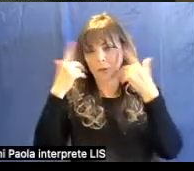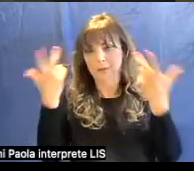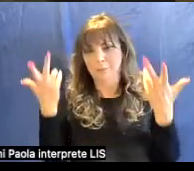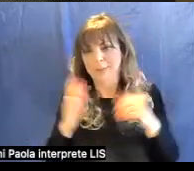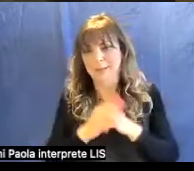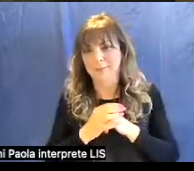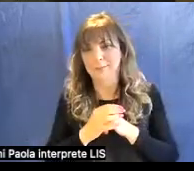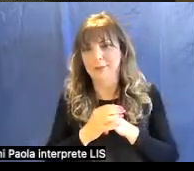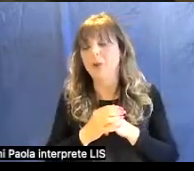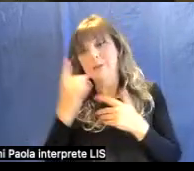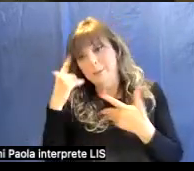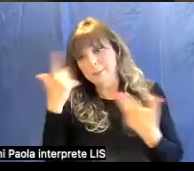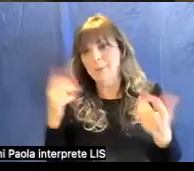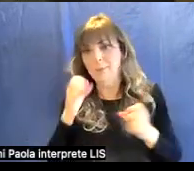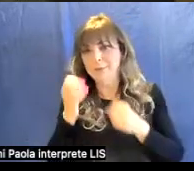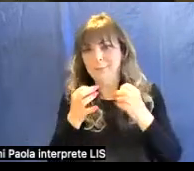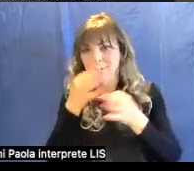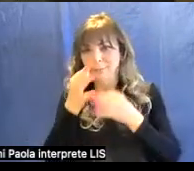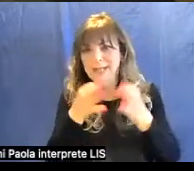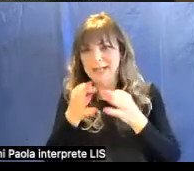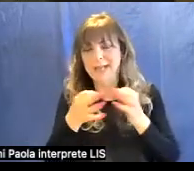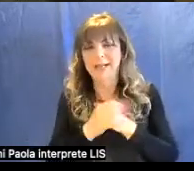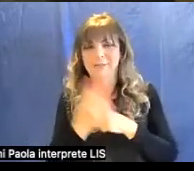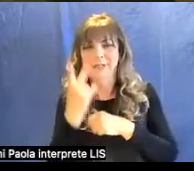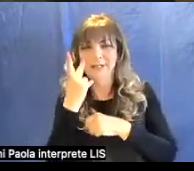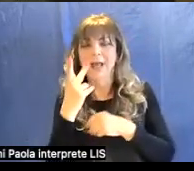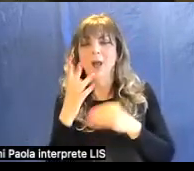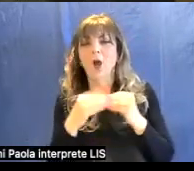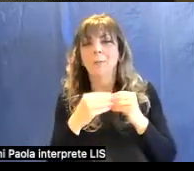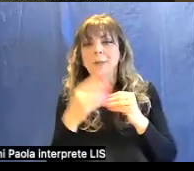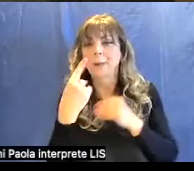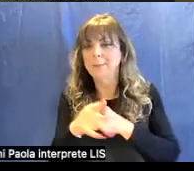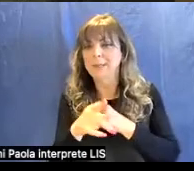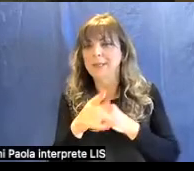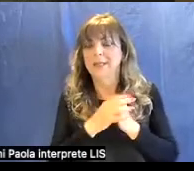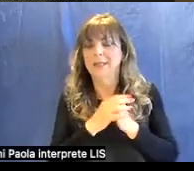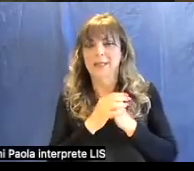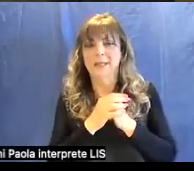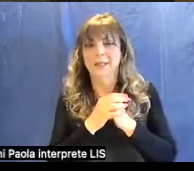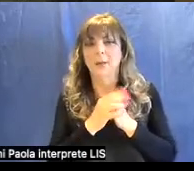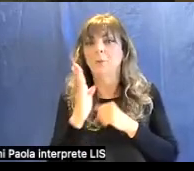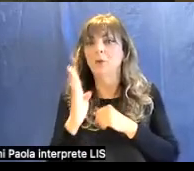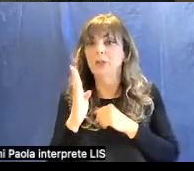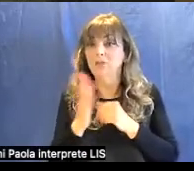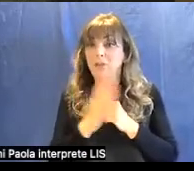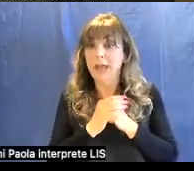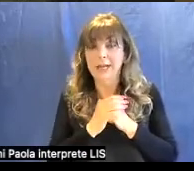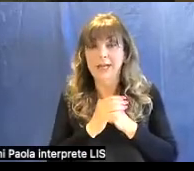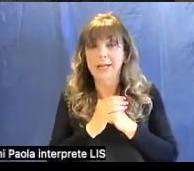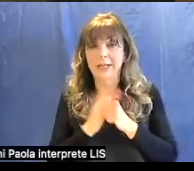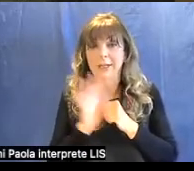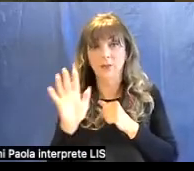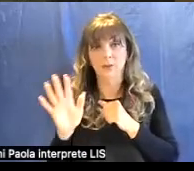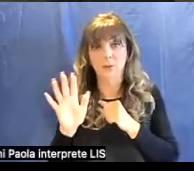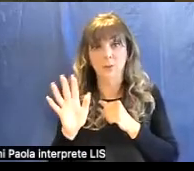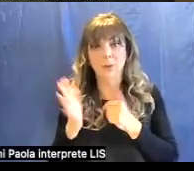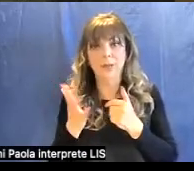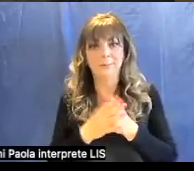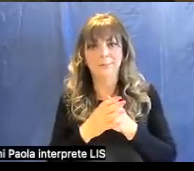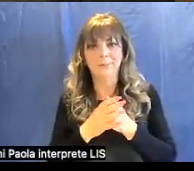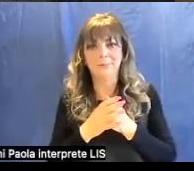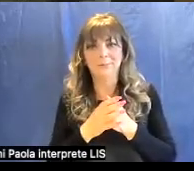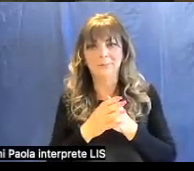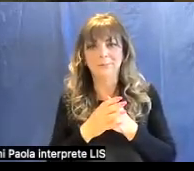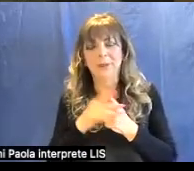come vedete si tratta di un'opera del Botticelli diverso forse da quello che